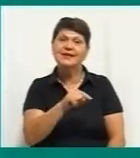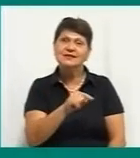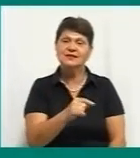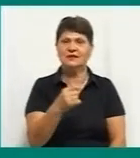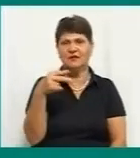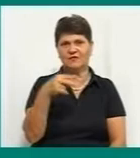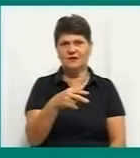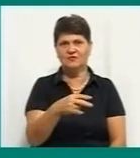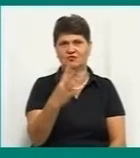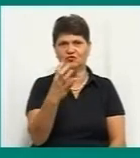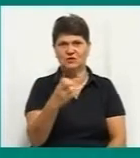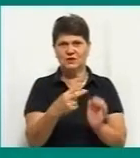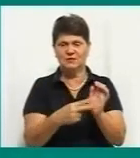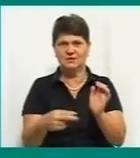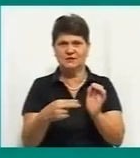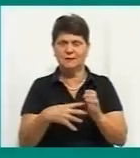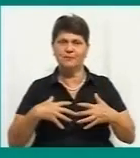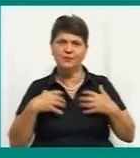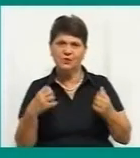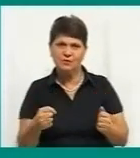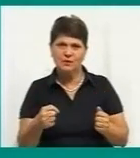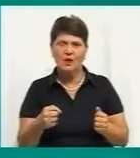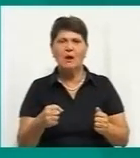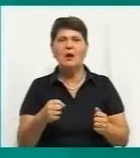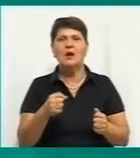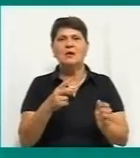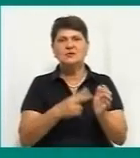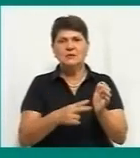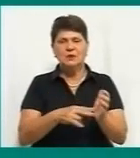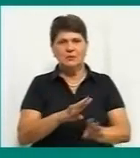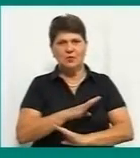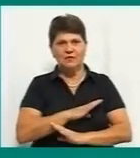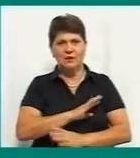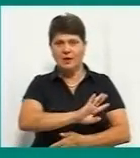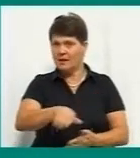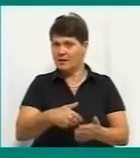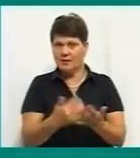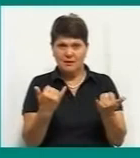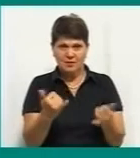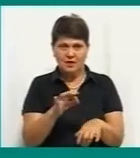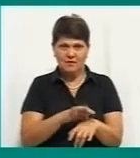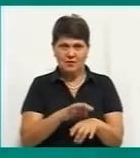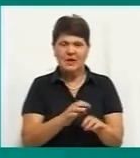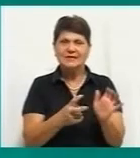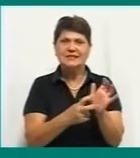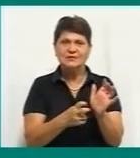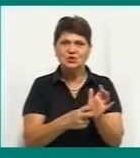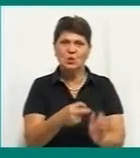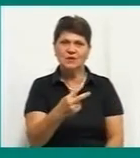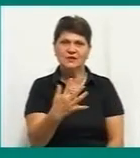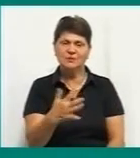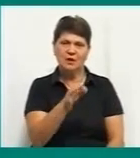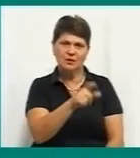пацієнтів одужали, 70 померли. Натепер хворіє 725 людей. Яка ситуація по